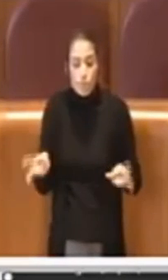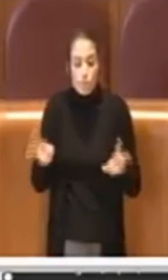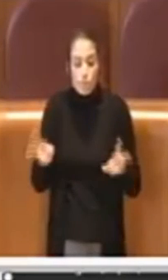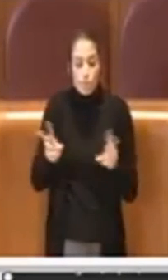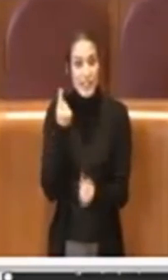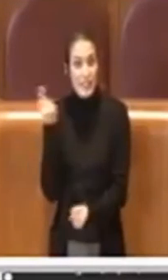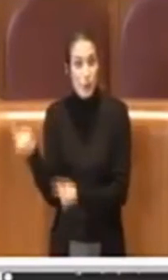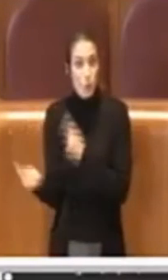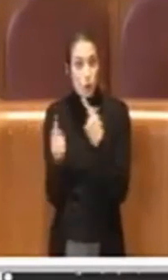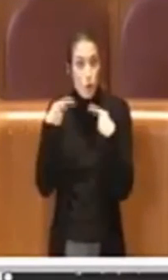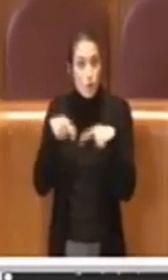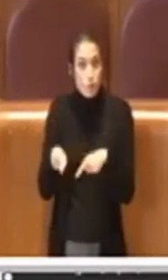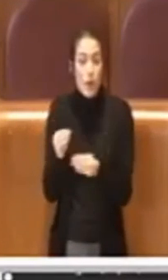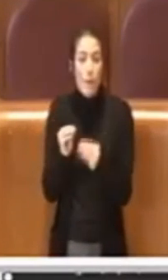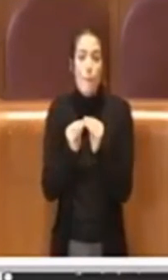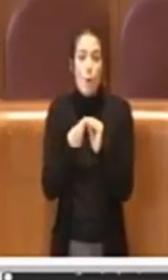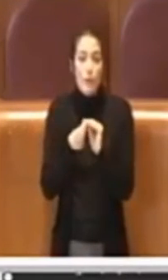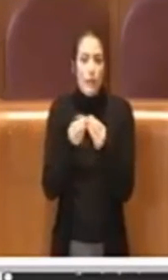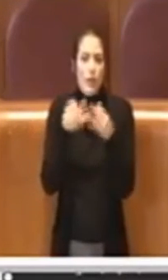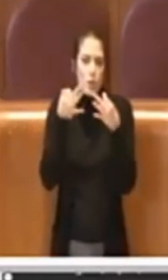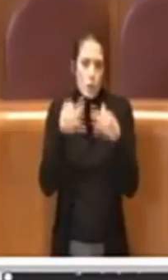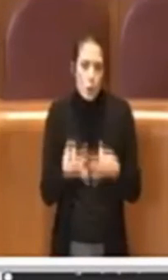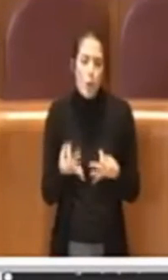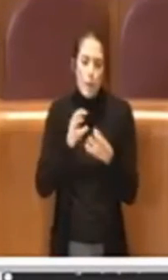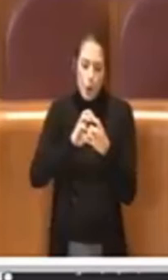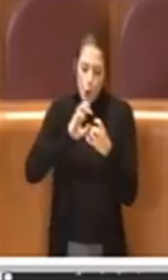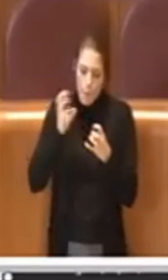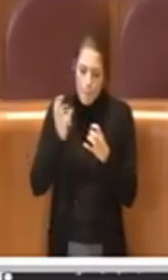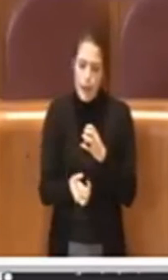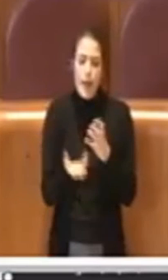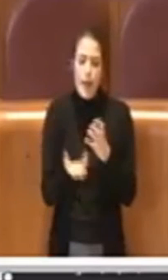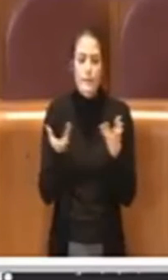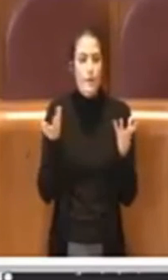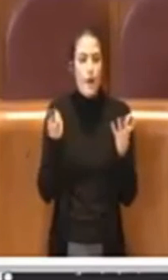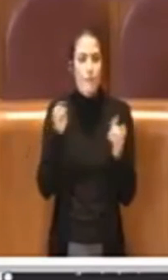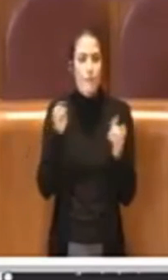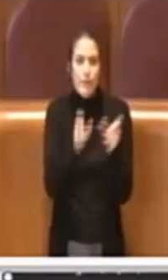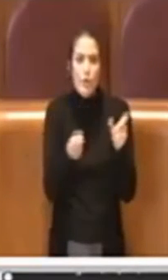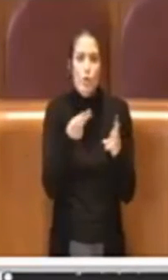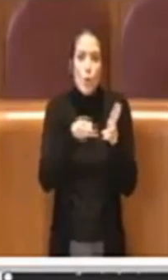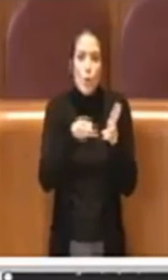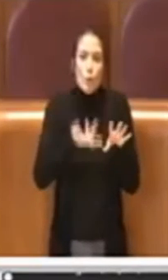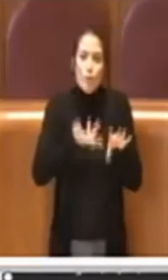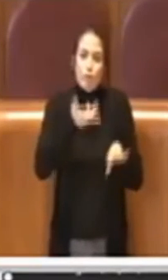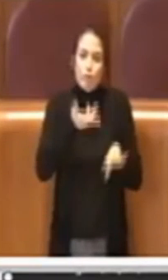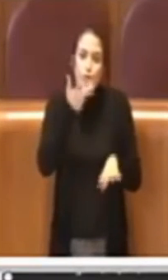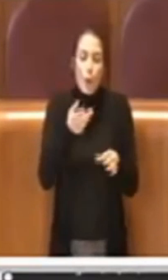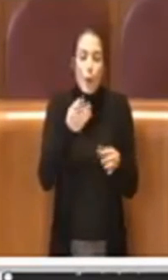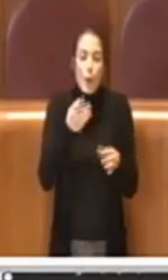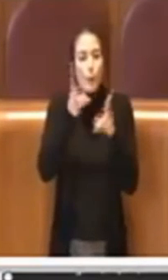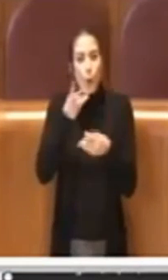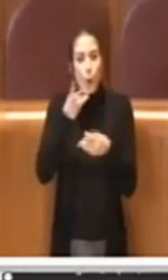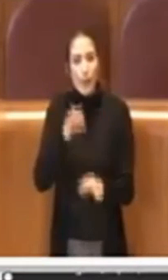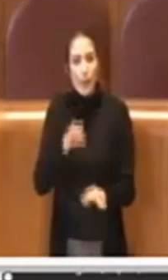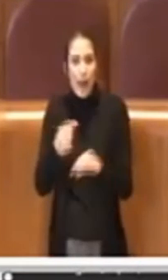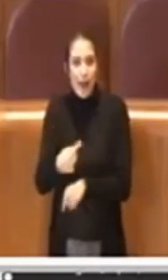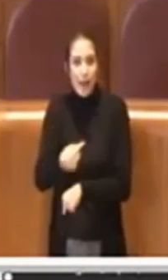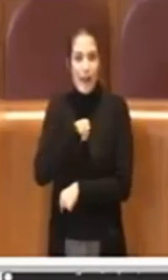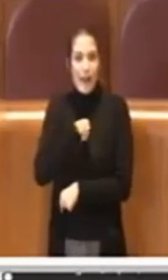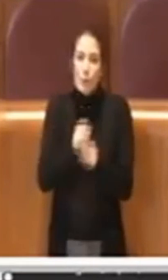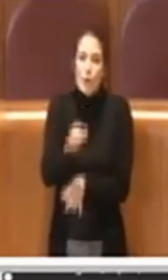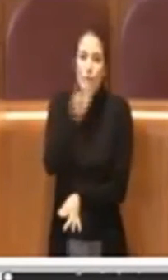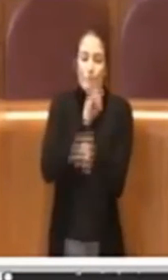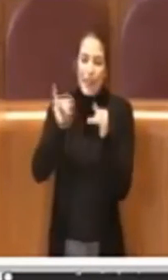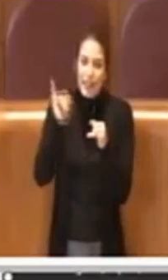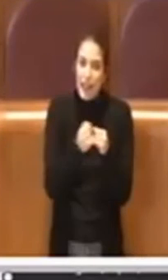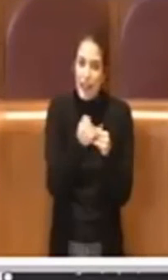situazione con una modalità sicuramente complessa che persone più autorevoli di me e più preparate di me potranno spiegare